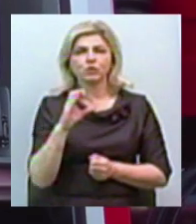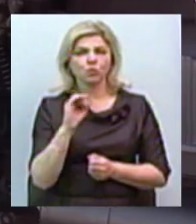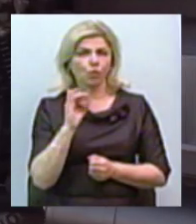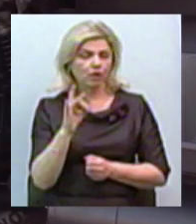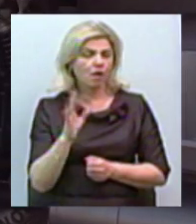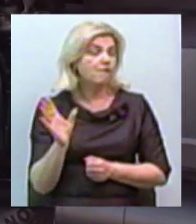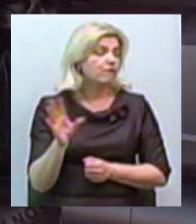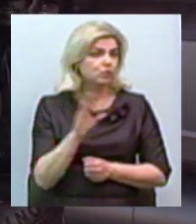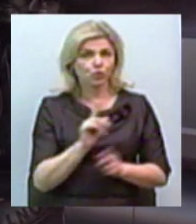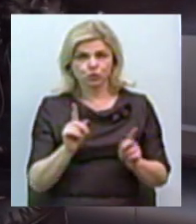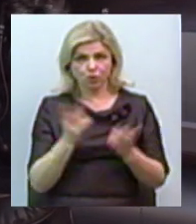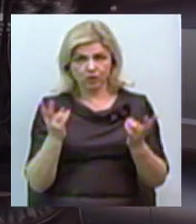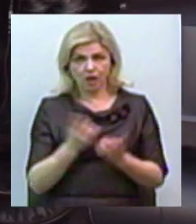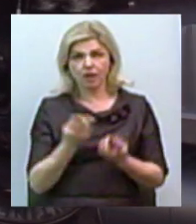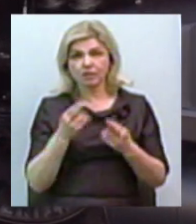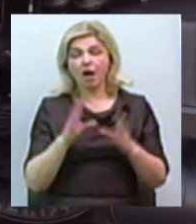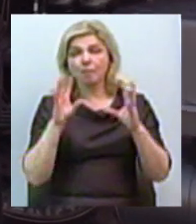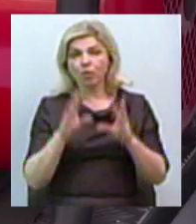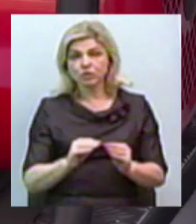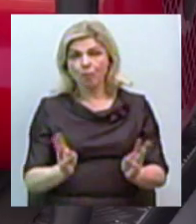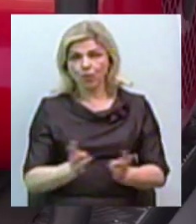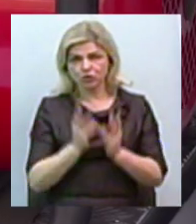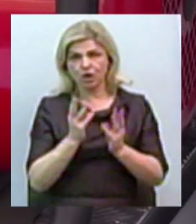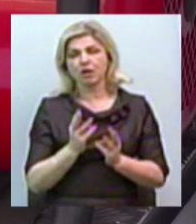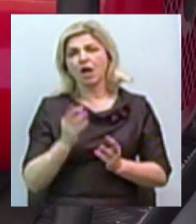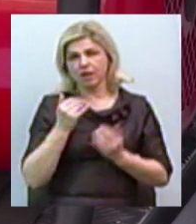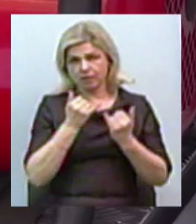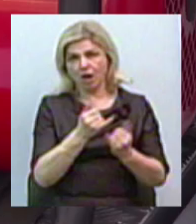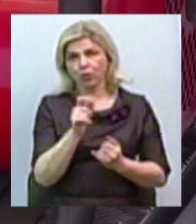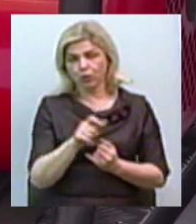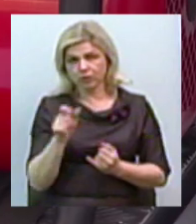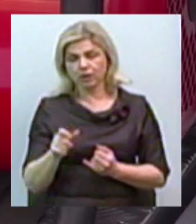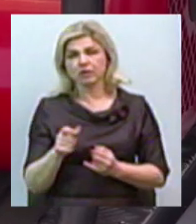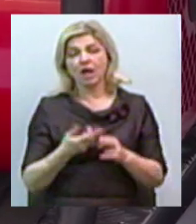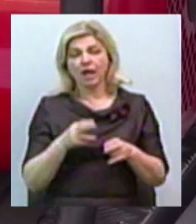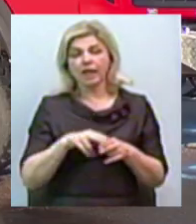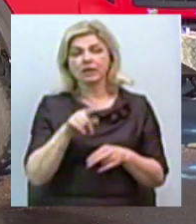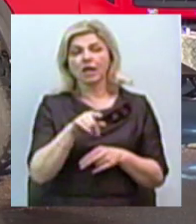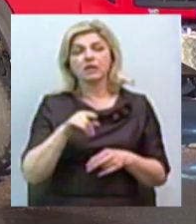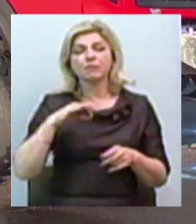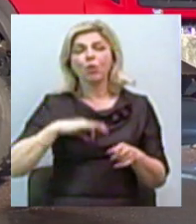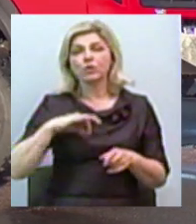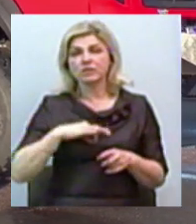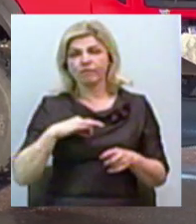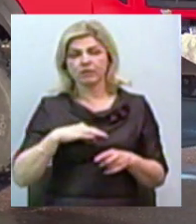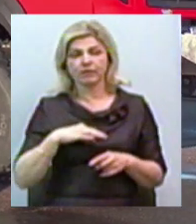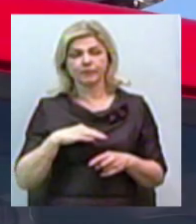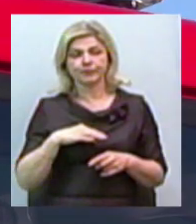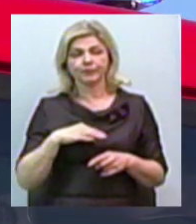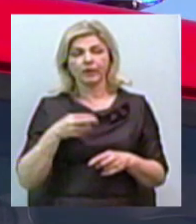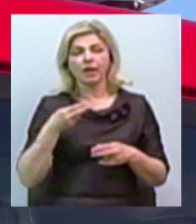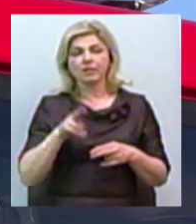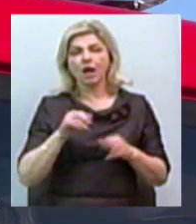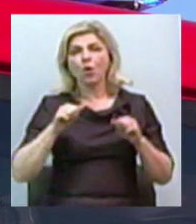пожежу, для рятування людей. Генератор, це генератор використовується для освітлення, освіщення